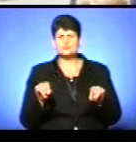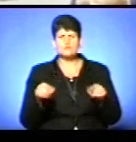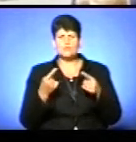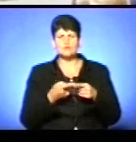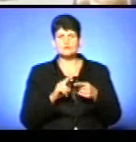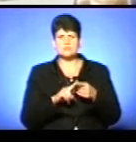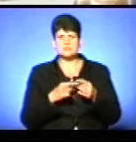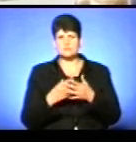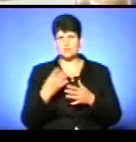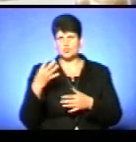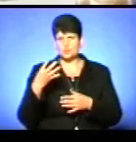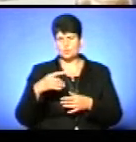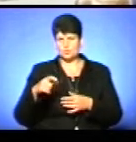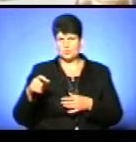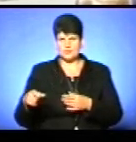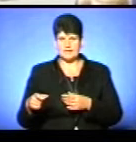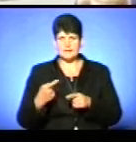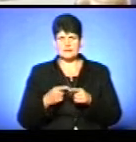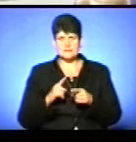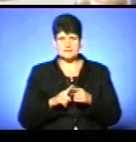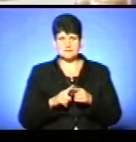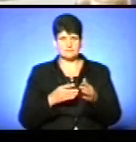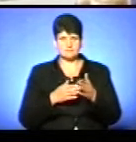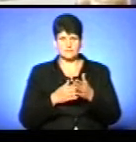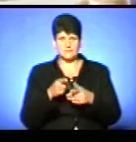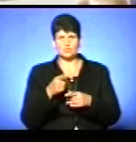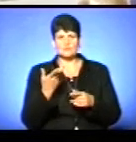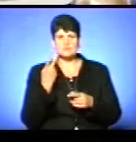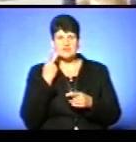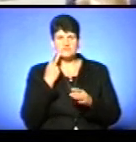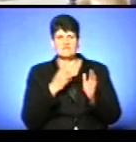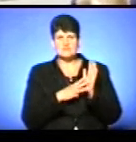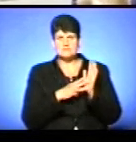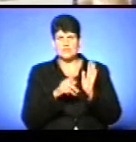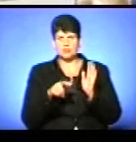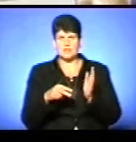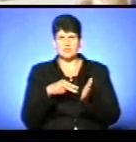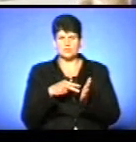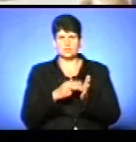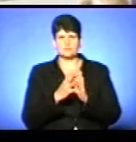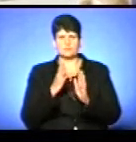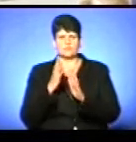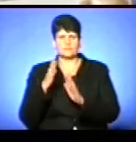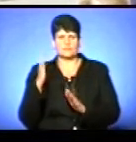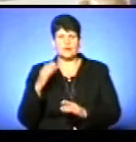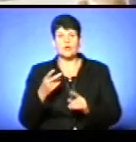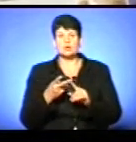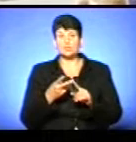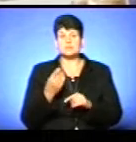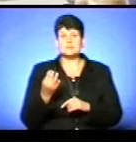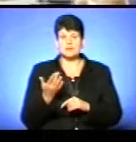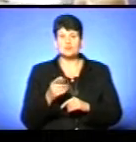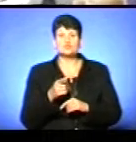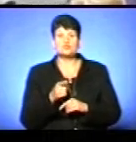чоловік 40 – це не приділ, чоловік 80 постійно тут стоїть. І в другому мене цікавить, чому,